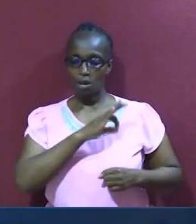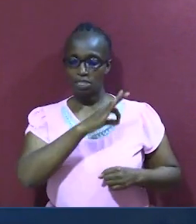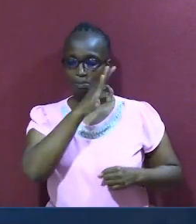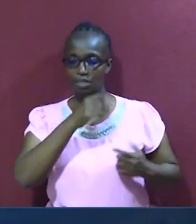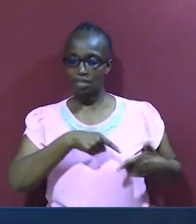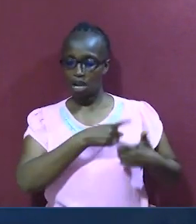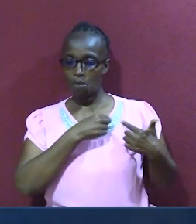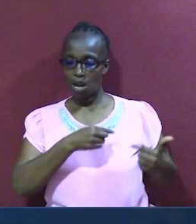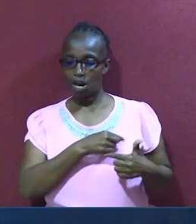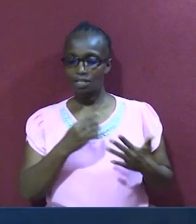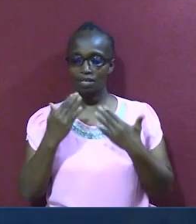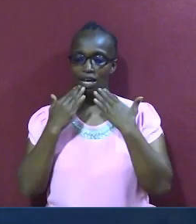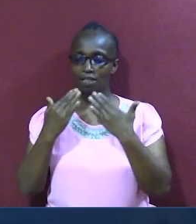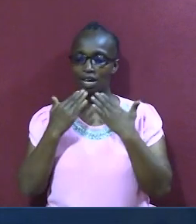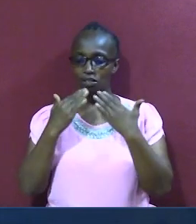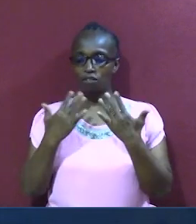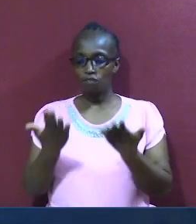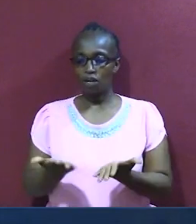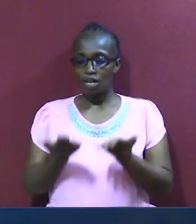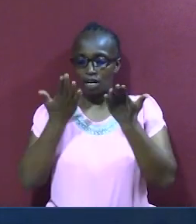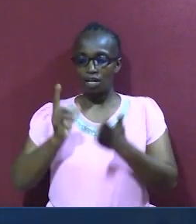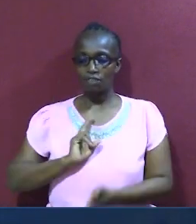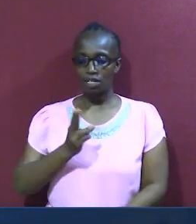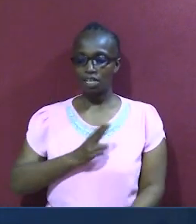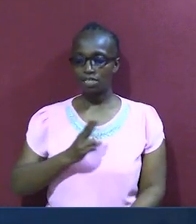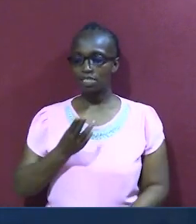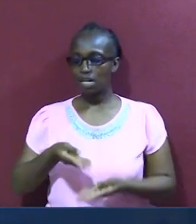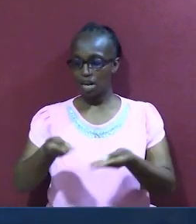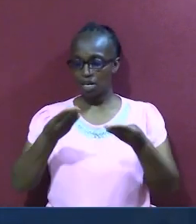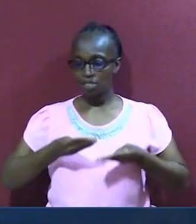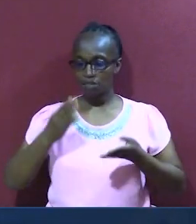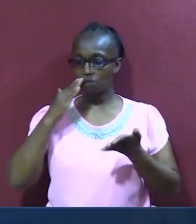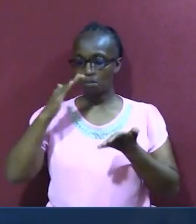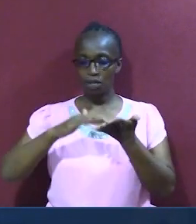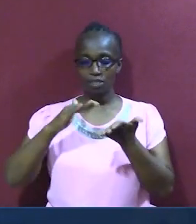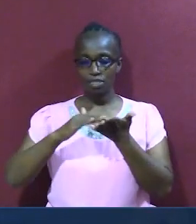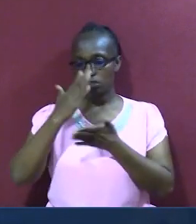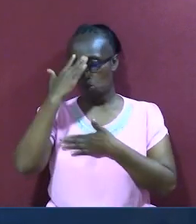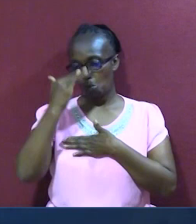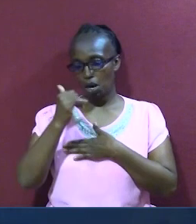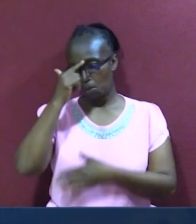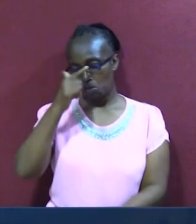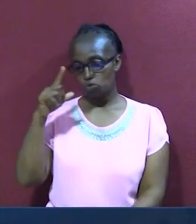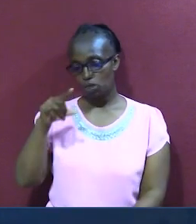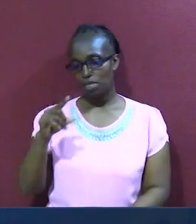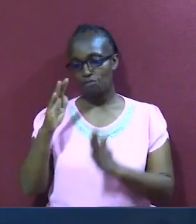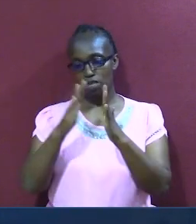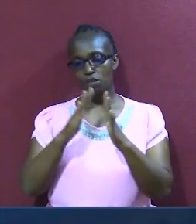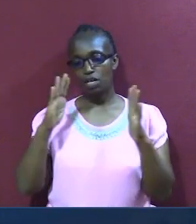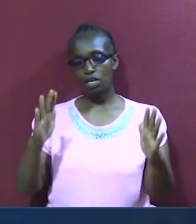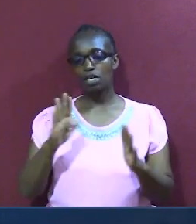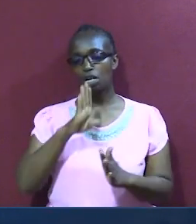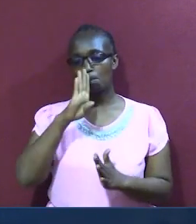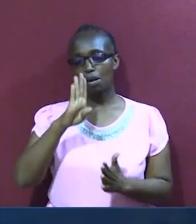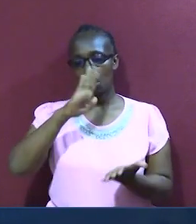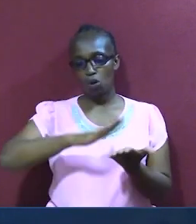kutuinua na kututendea mema, pokea sifa kwa maana unastahili, uimidiwe na utukuzo kwa maana